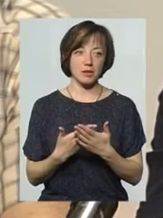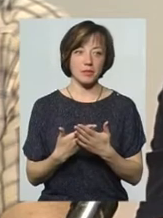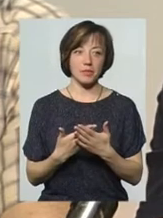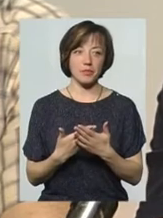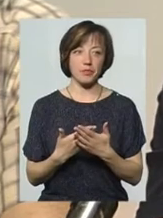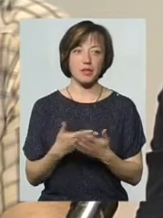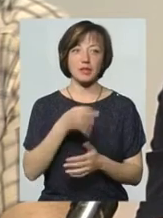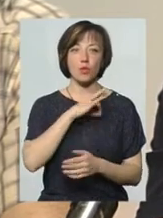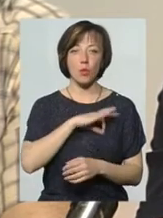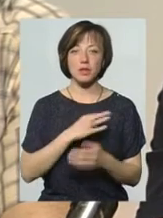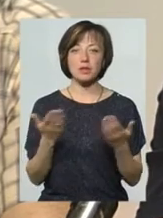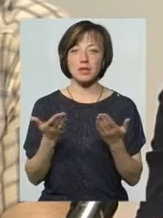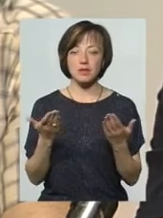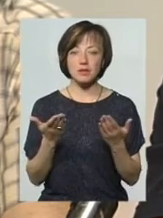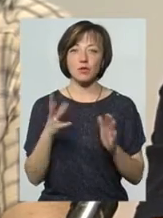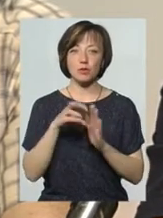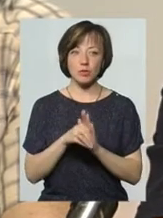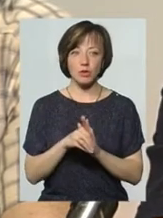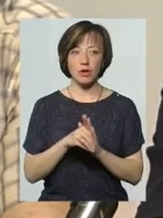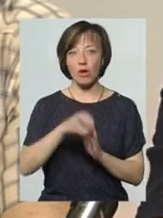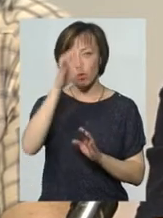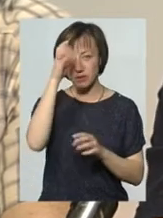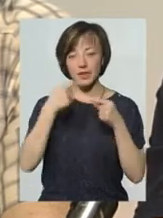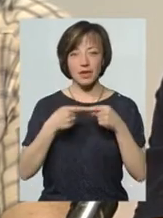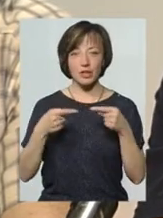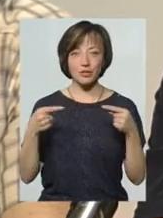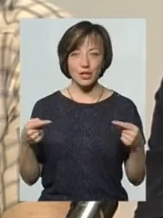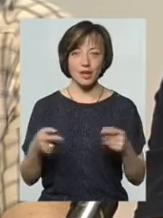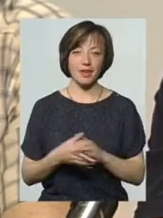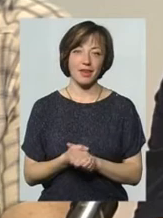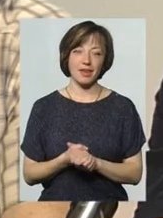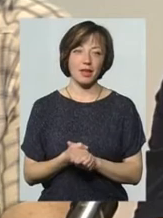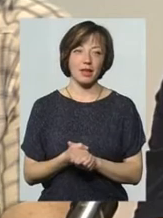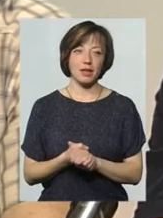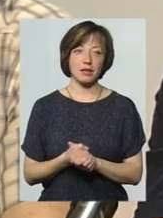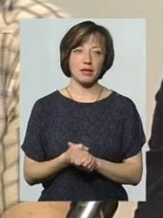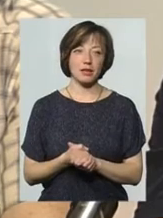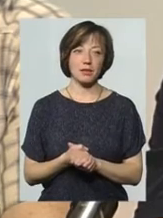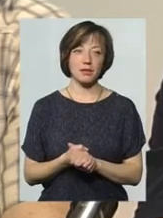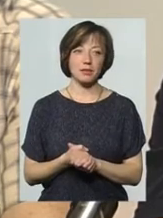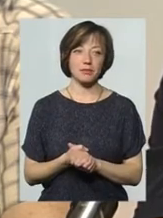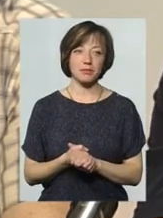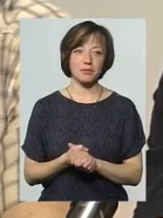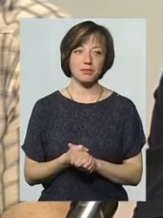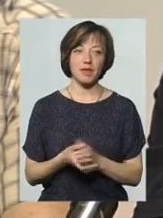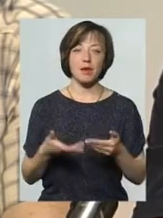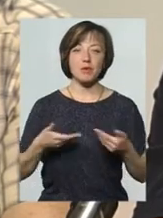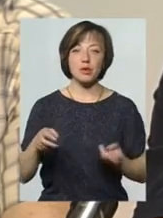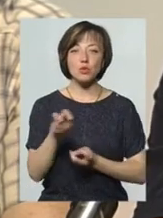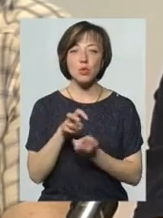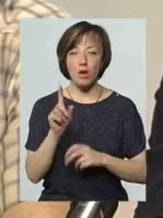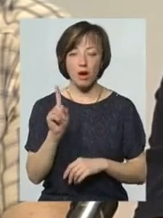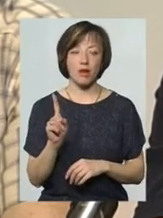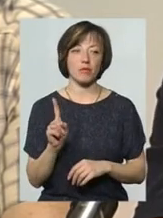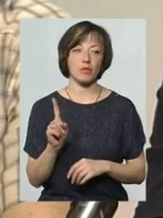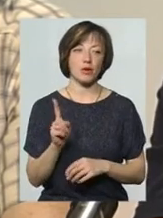я думаю, з користю для якихось, в тому числі, освітніх речей. Тобто, ми шукаємо, між іншим,